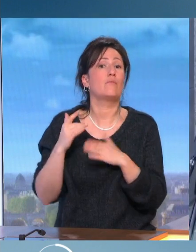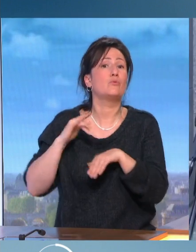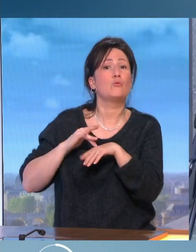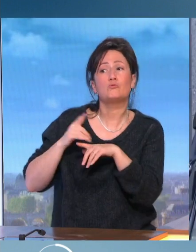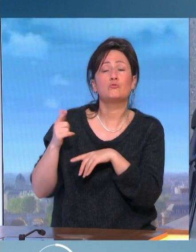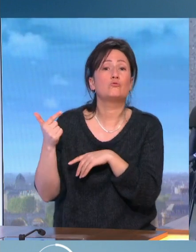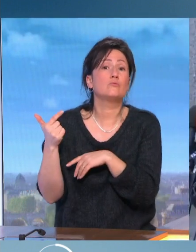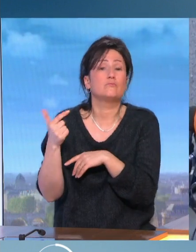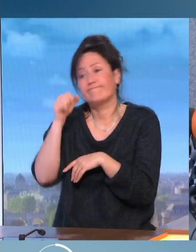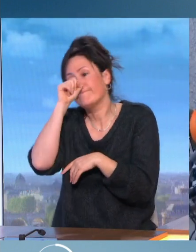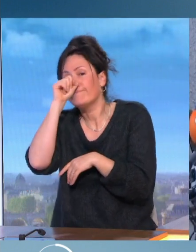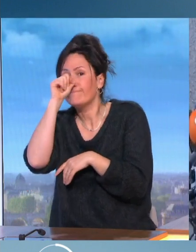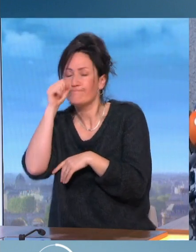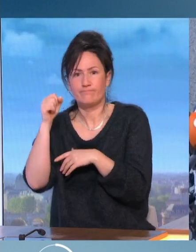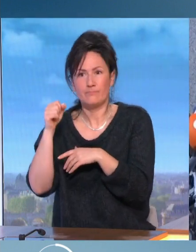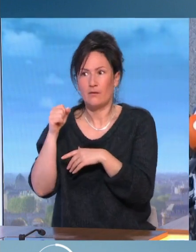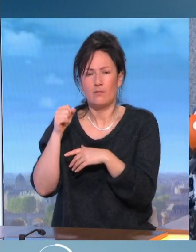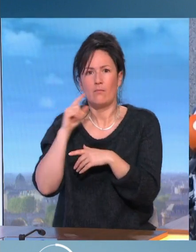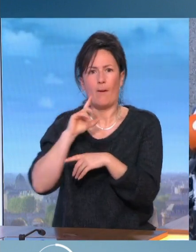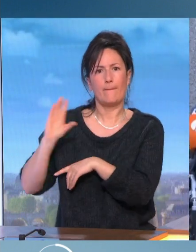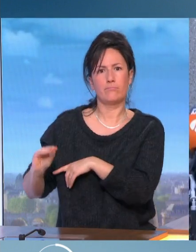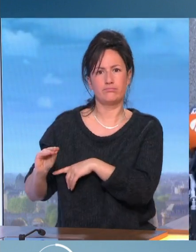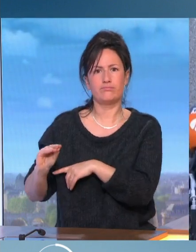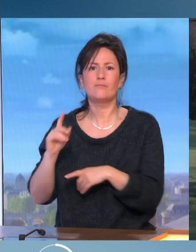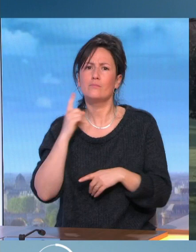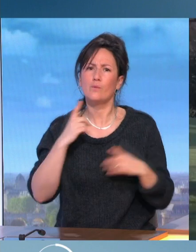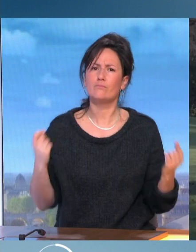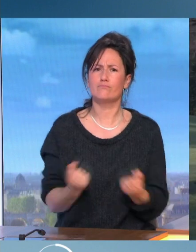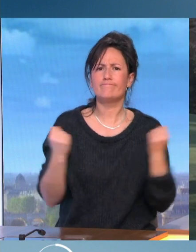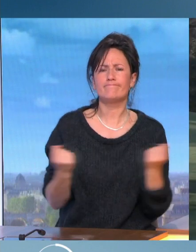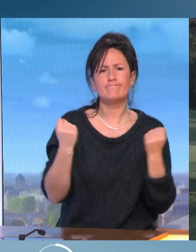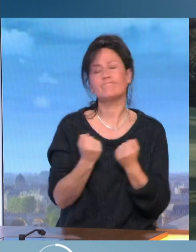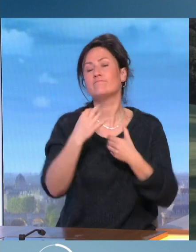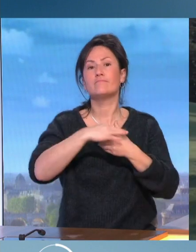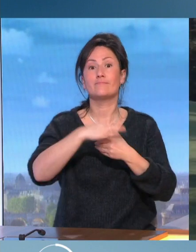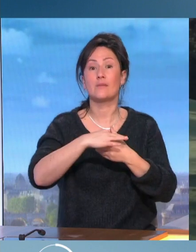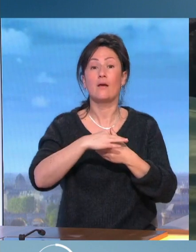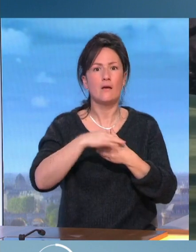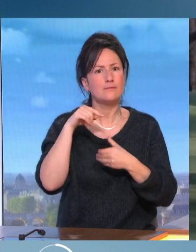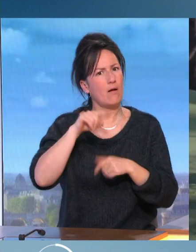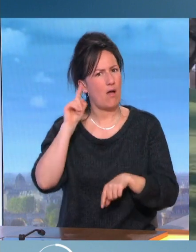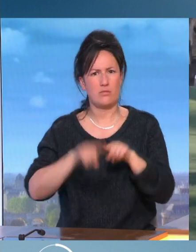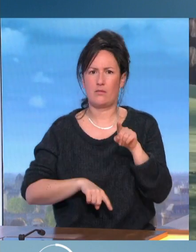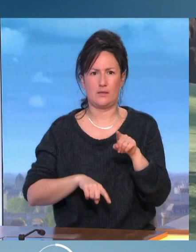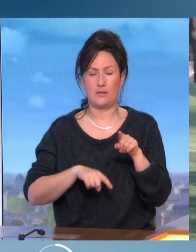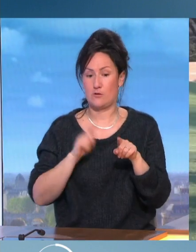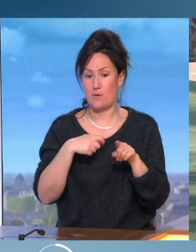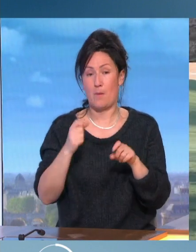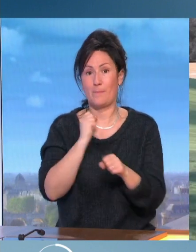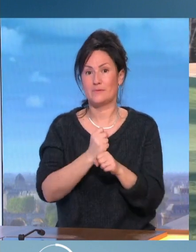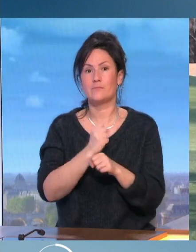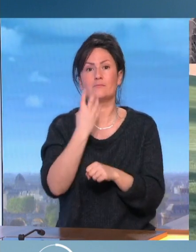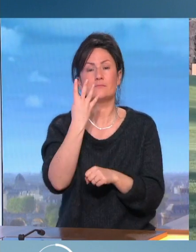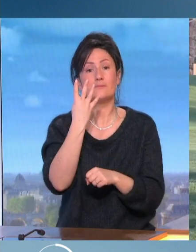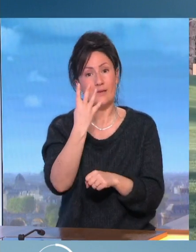sexuelle, pour acheter son silence dans le cadre d'une campagne électorale. Et ça, c'est un crime puni par la loi américaine de 4 ans de prison.